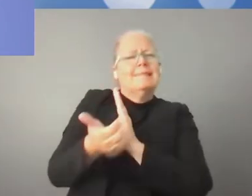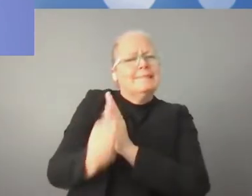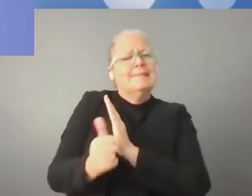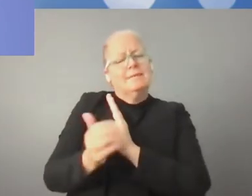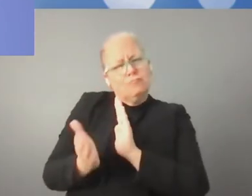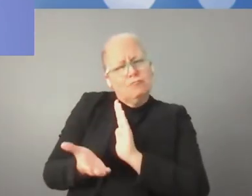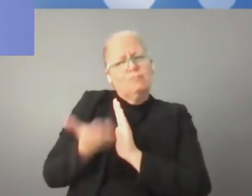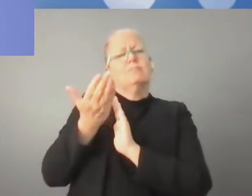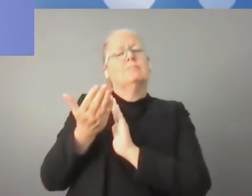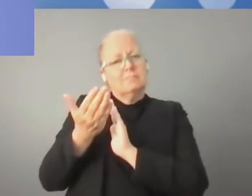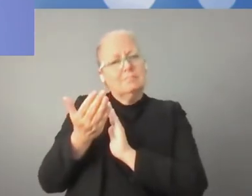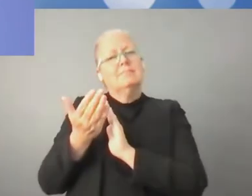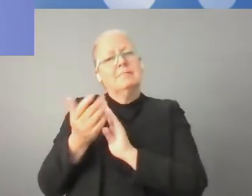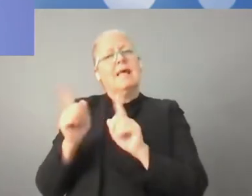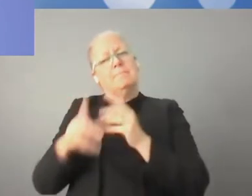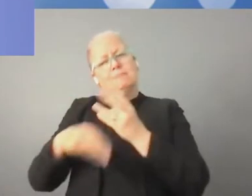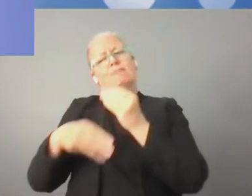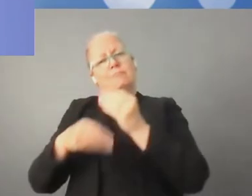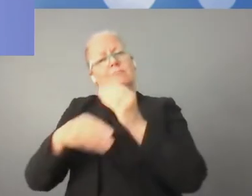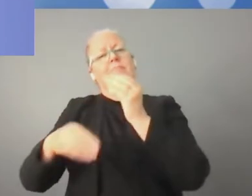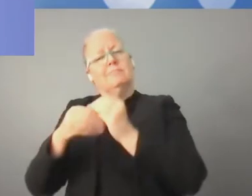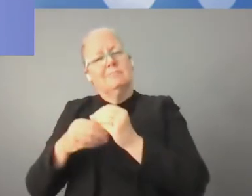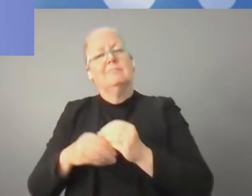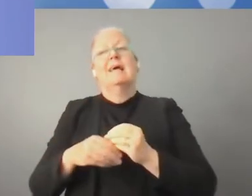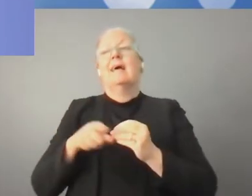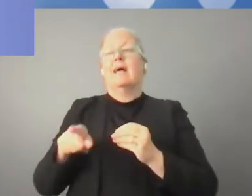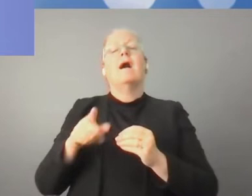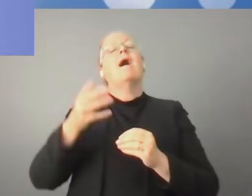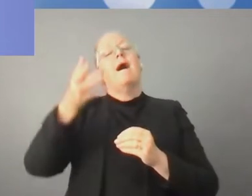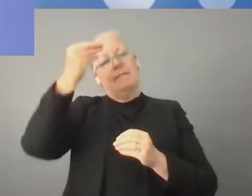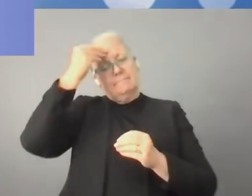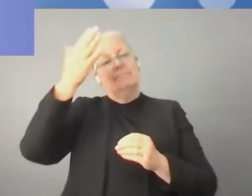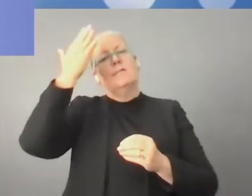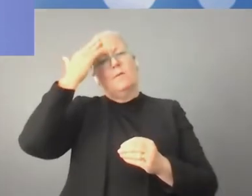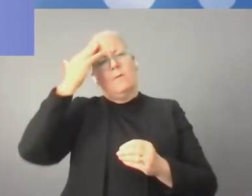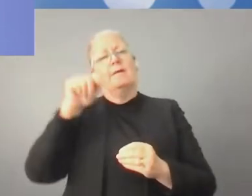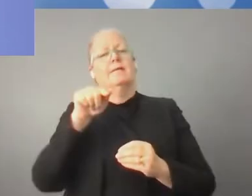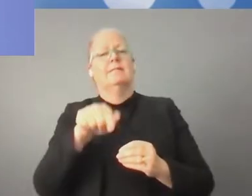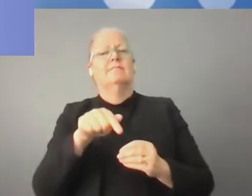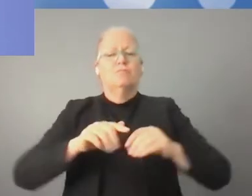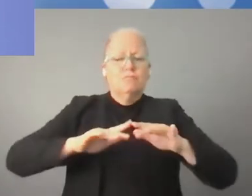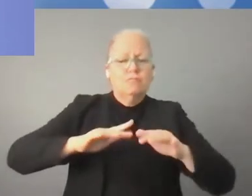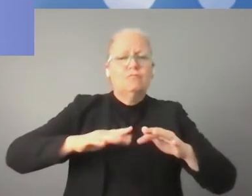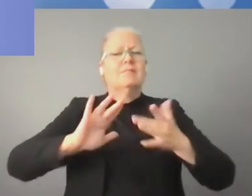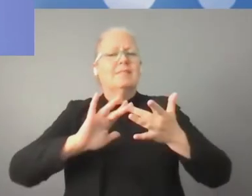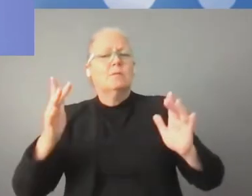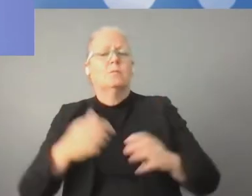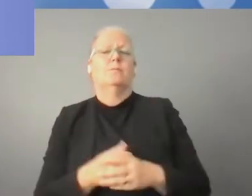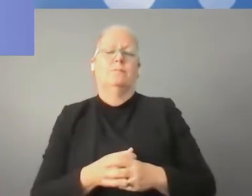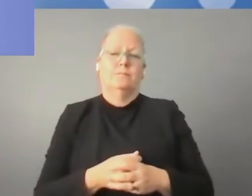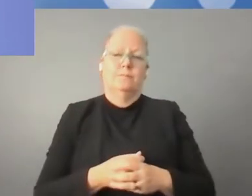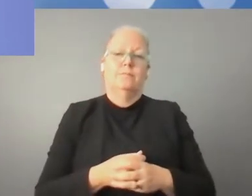niedostatecznie wykwalifikowanych pracowników, więc konieczna jest praca na tym, aby kompetencje